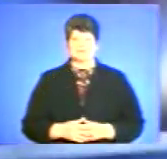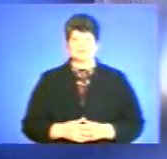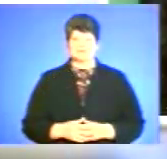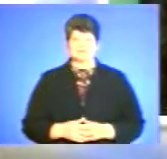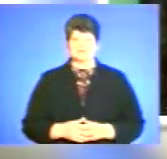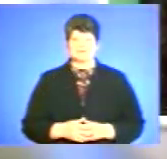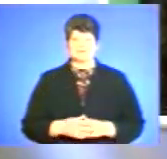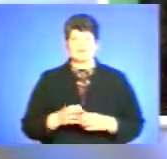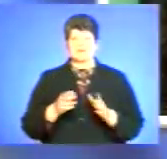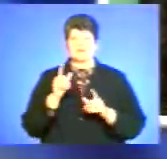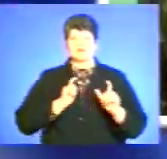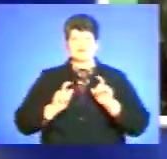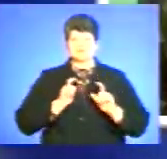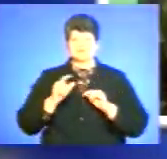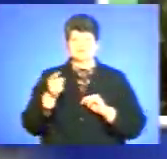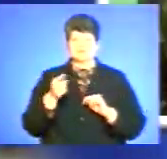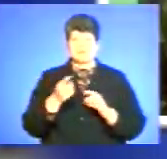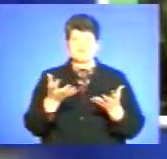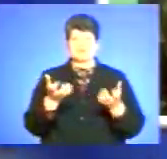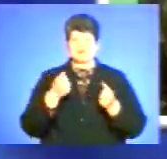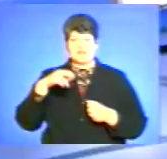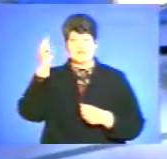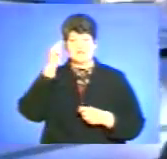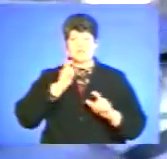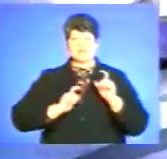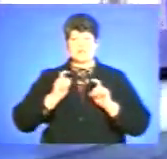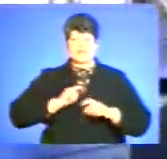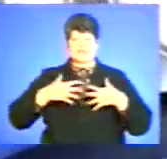Вищі Тернопільщини беруть на навчання студентів з Криму.